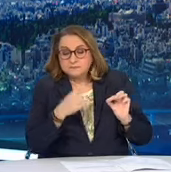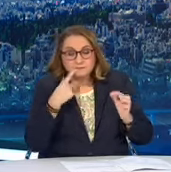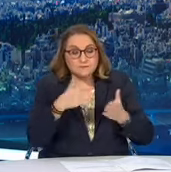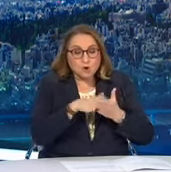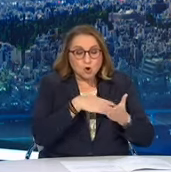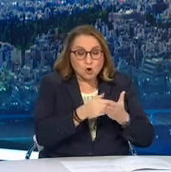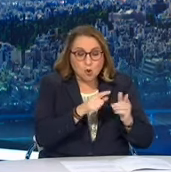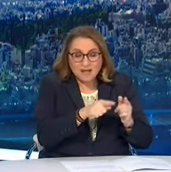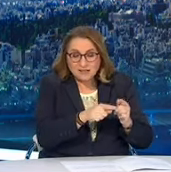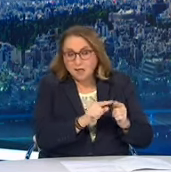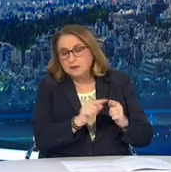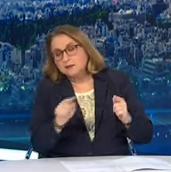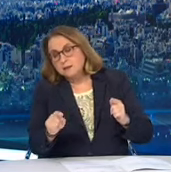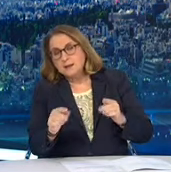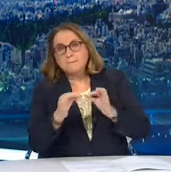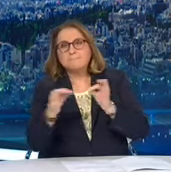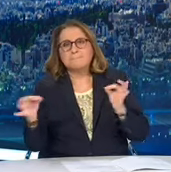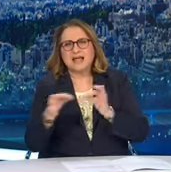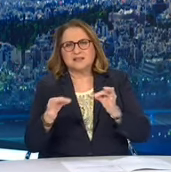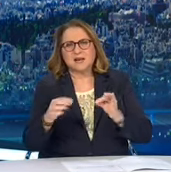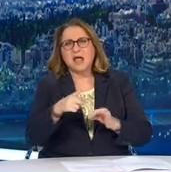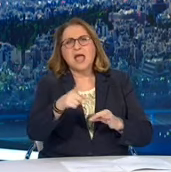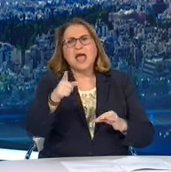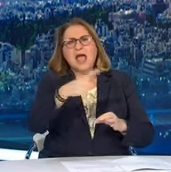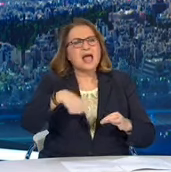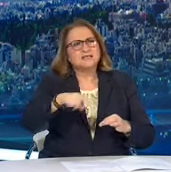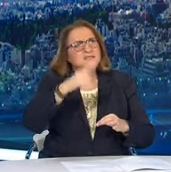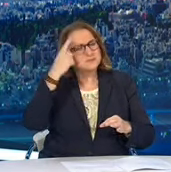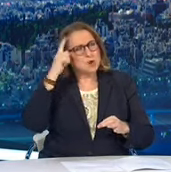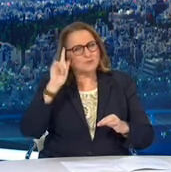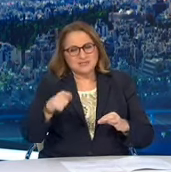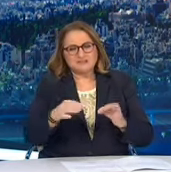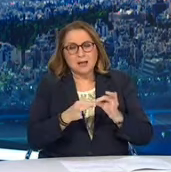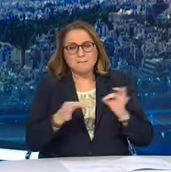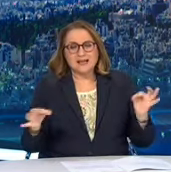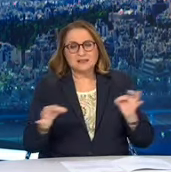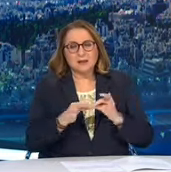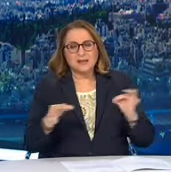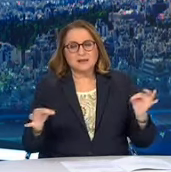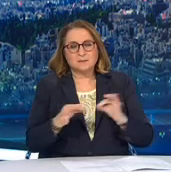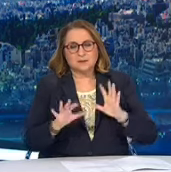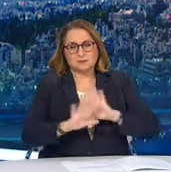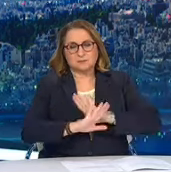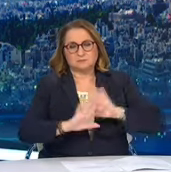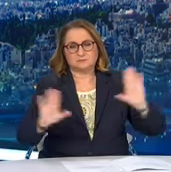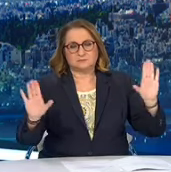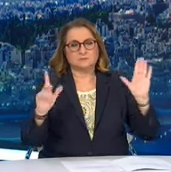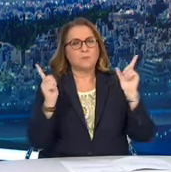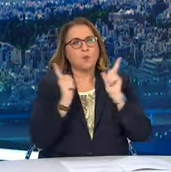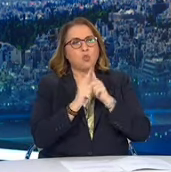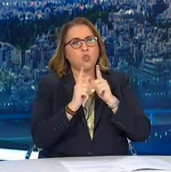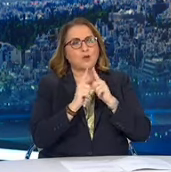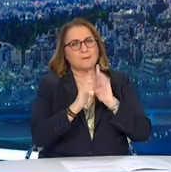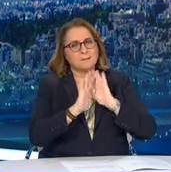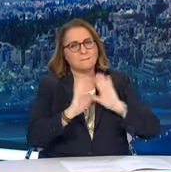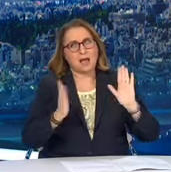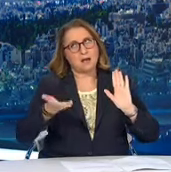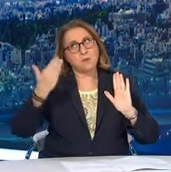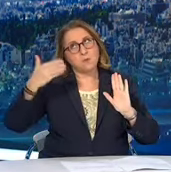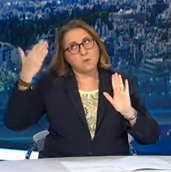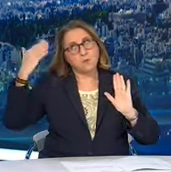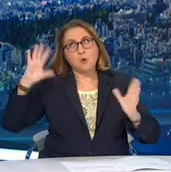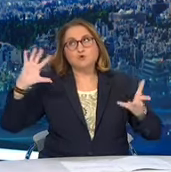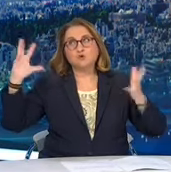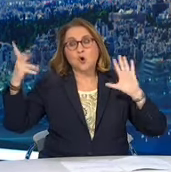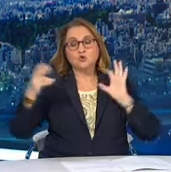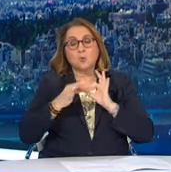τα οποία μέτρα δεν είναι πανάκια. Δεν είναι μέτρα τα οποία έχουν δοκιμαστεί εκτεταμένα σε όλο τον κόσμο ή